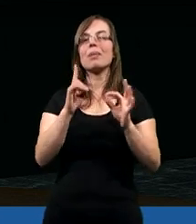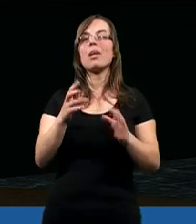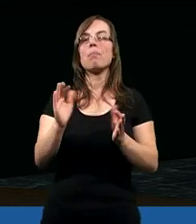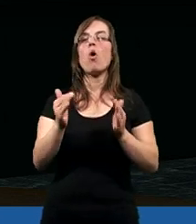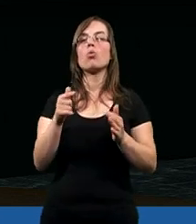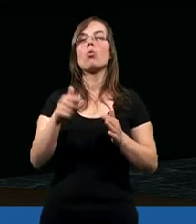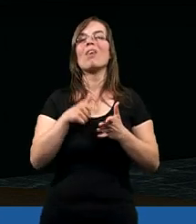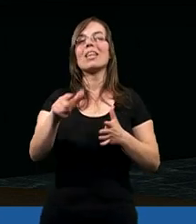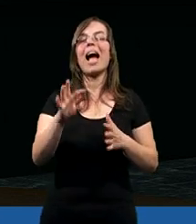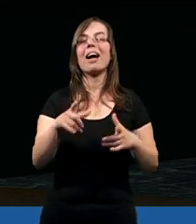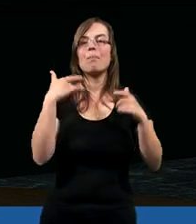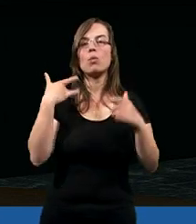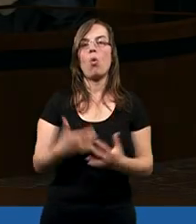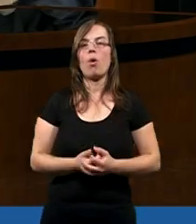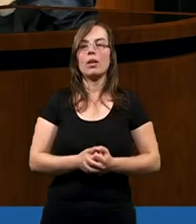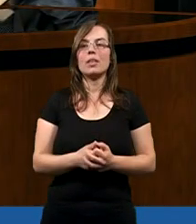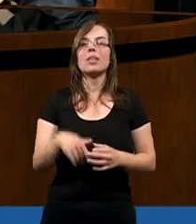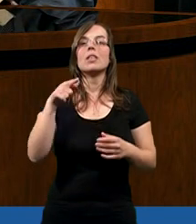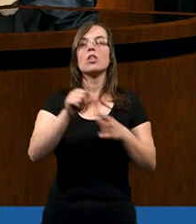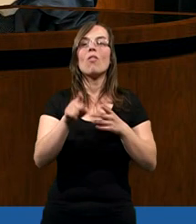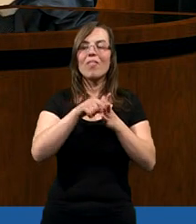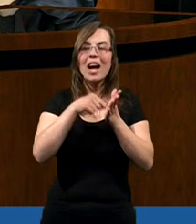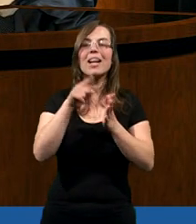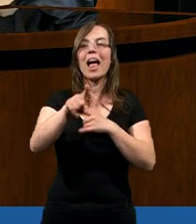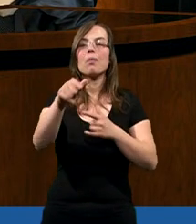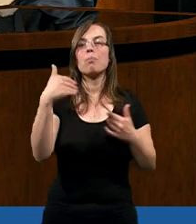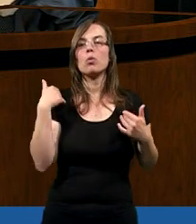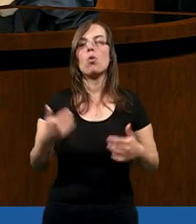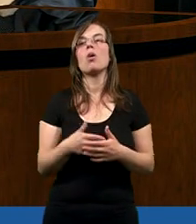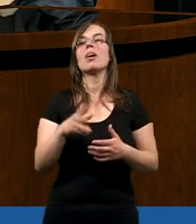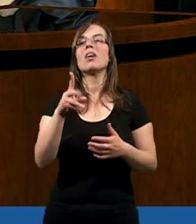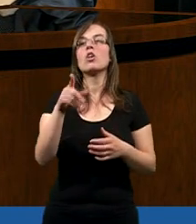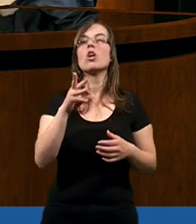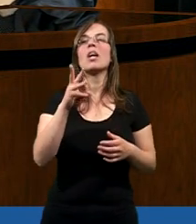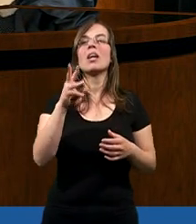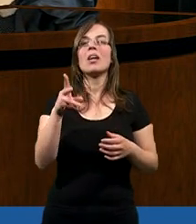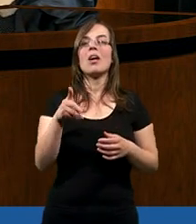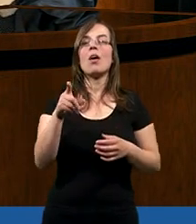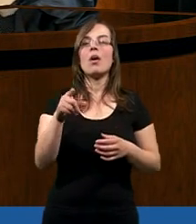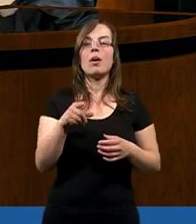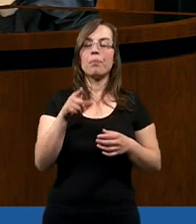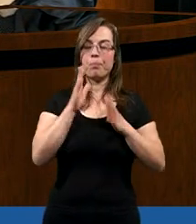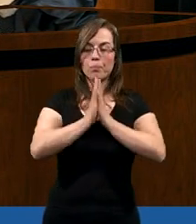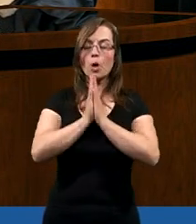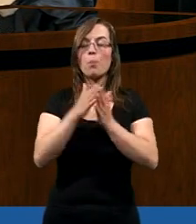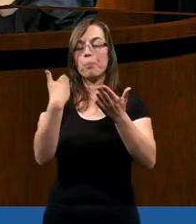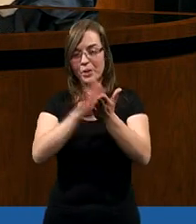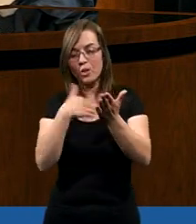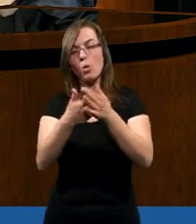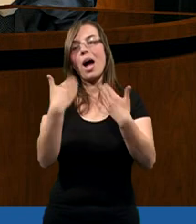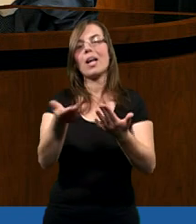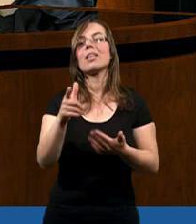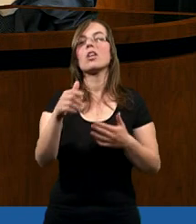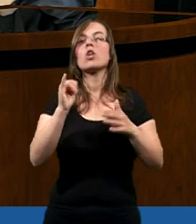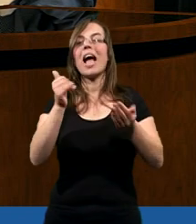I spotkał się z miłością. I to dla siebie biorę. Bradyla? Ja bym podał konkretny przykład. Wczoraj